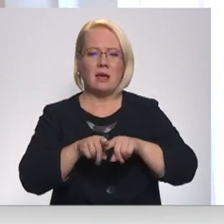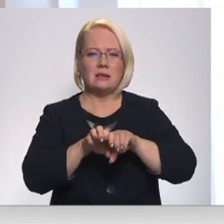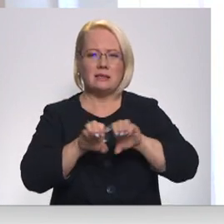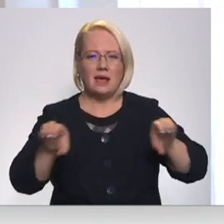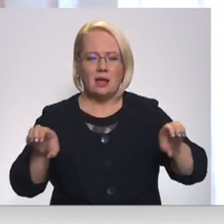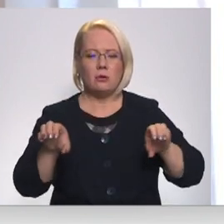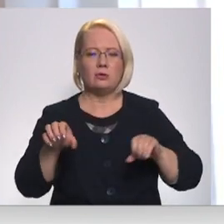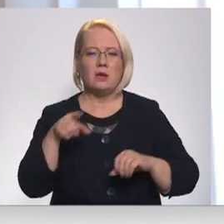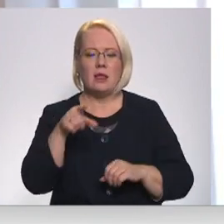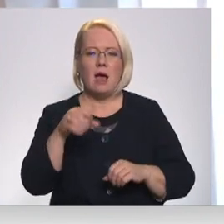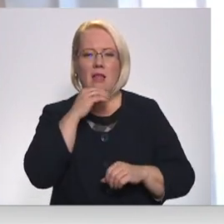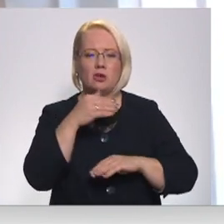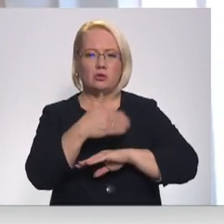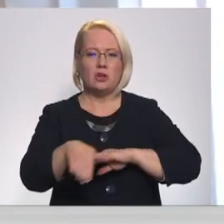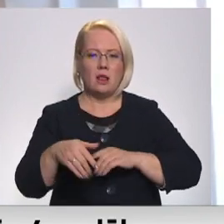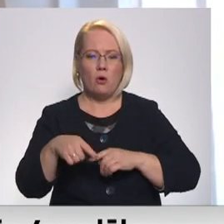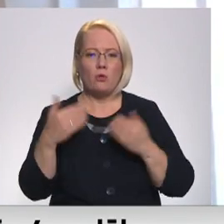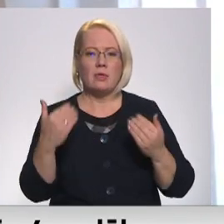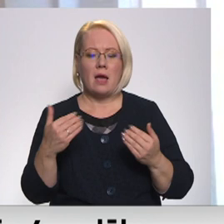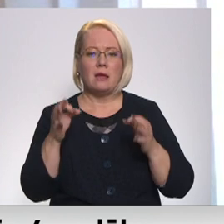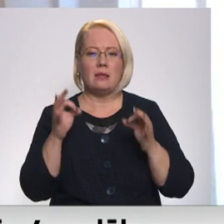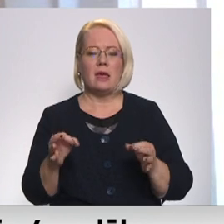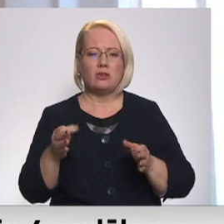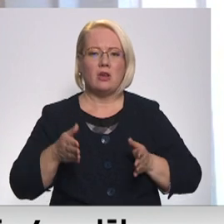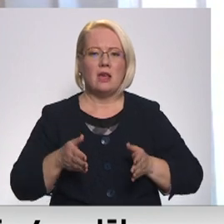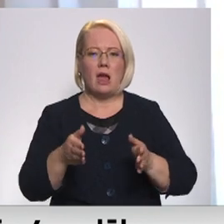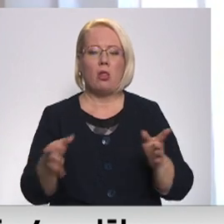beidzot ķeramies klāt pie pašas ielas pārbūvus.